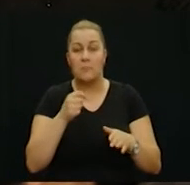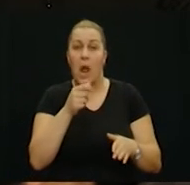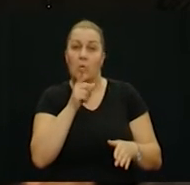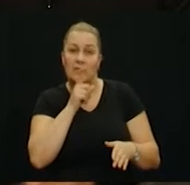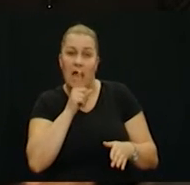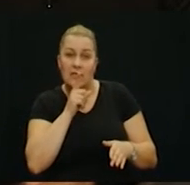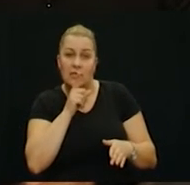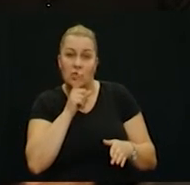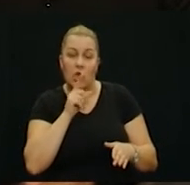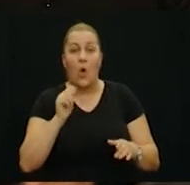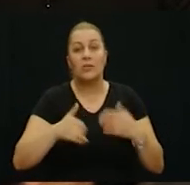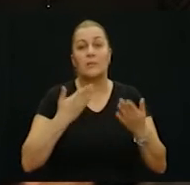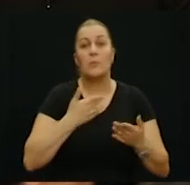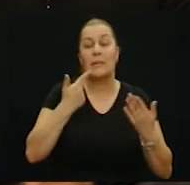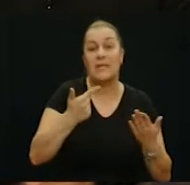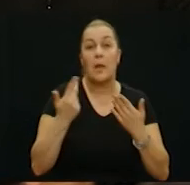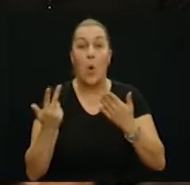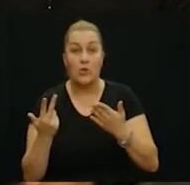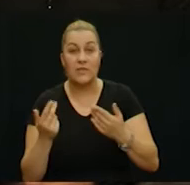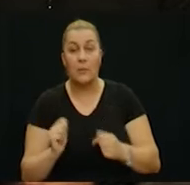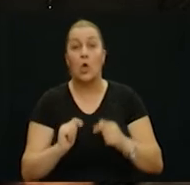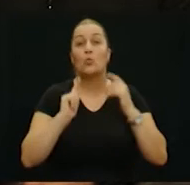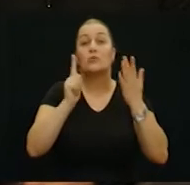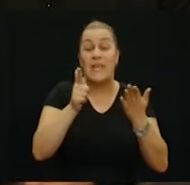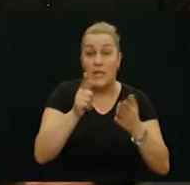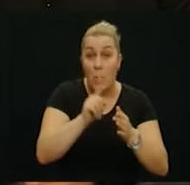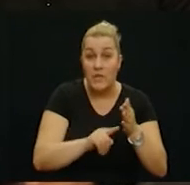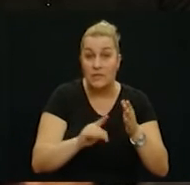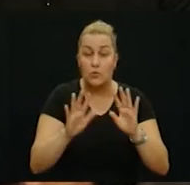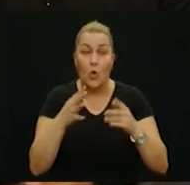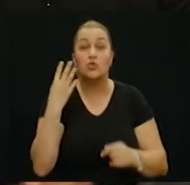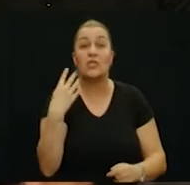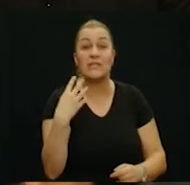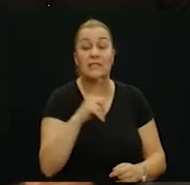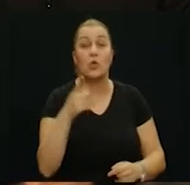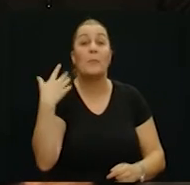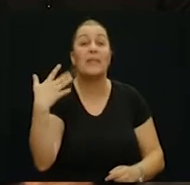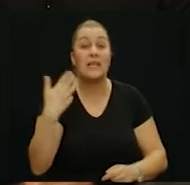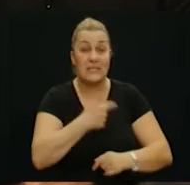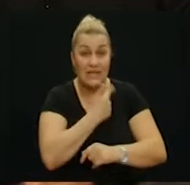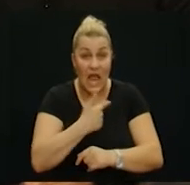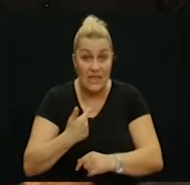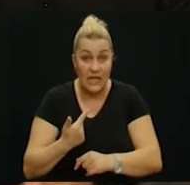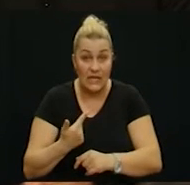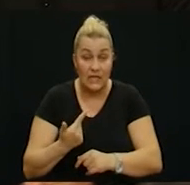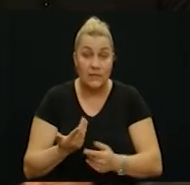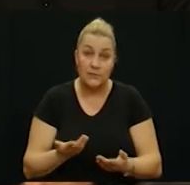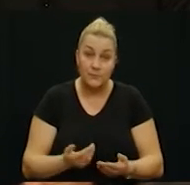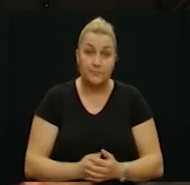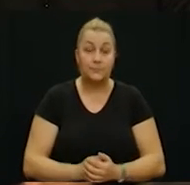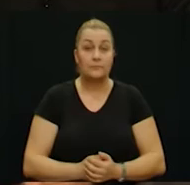malo zatišja pa smo primjeli nekih 7-8 ranjenika. U sedmom mjesecu je već primjeno negdje oko 40-50 ranjenika.